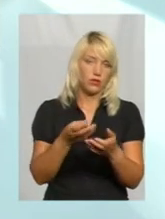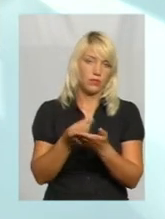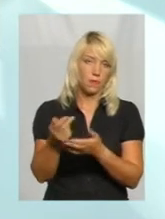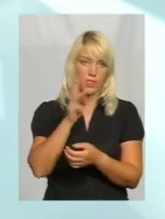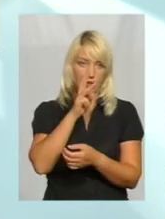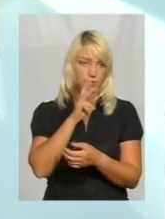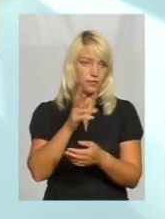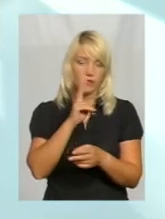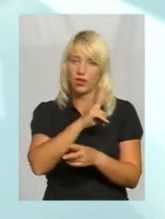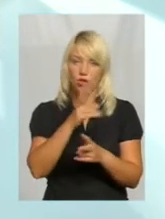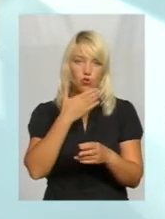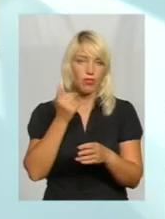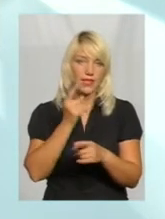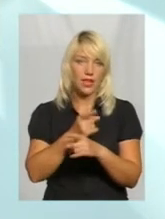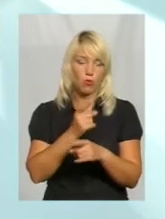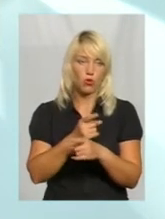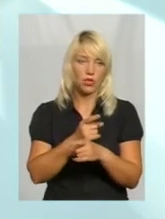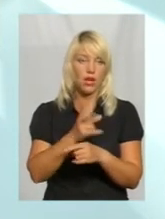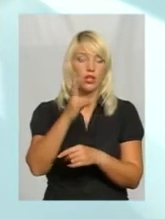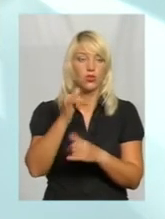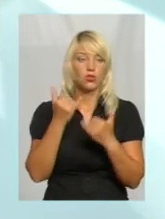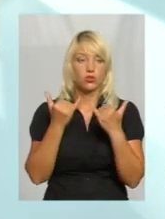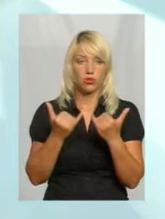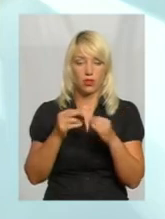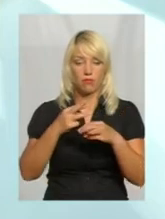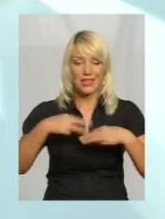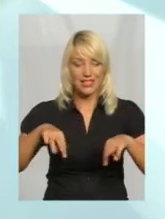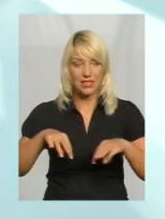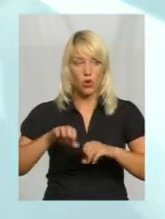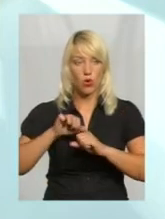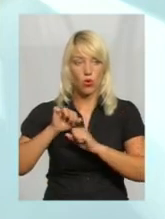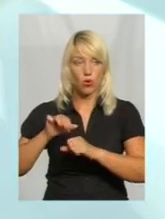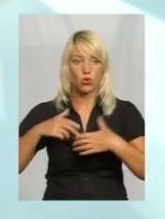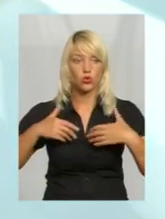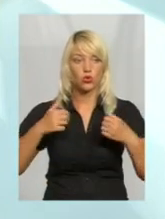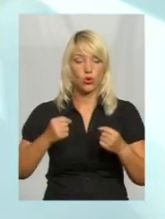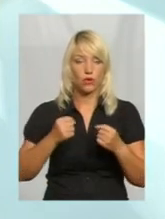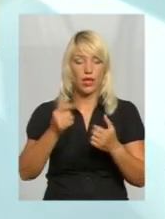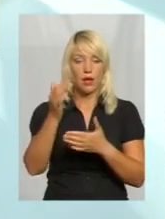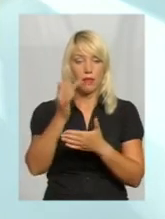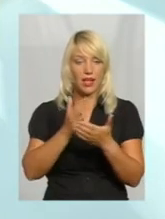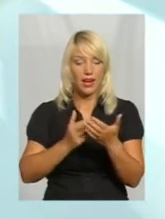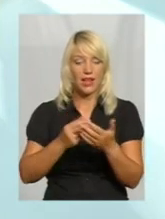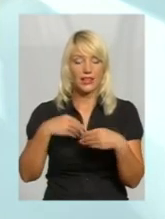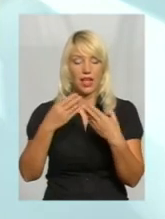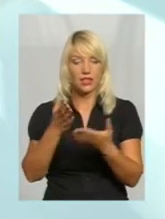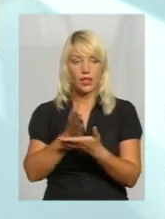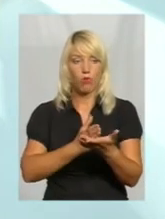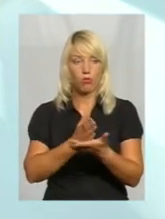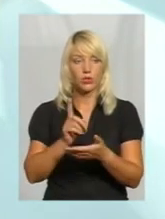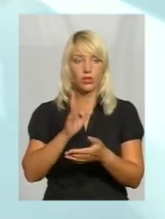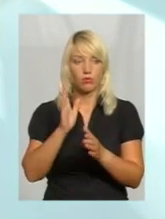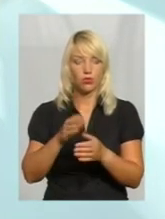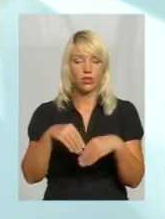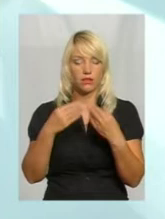Ніхто не забороняє утримувати. Але сьогодні Міністерством охорони здоров'я перелік наданих послуг, які будуть надаватися,